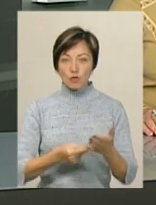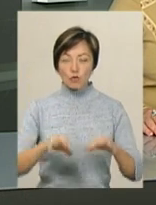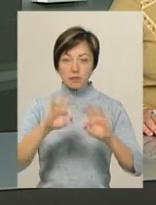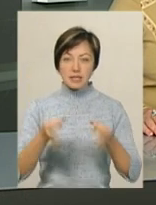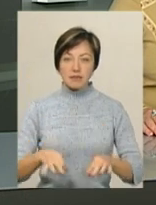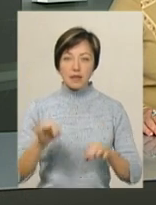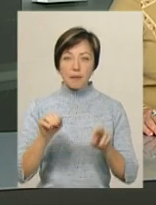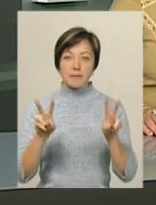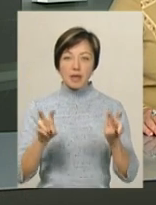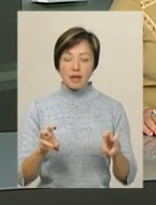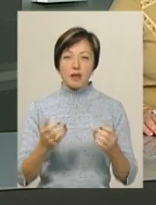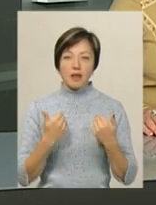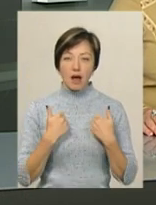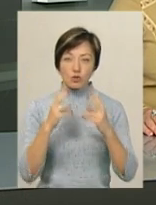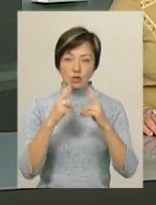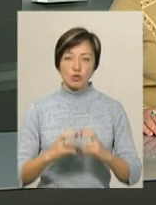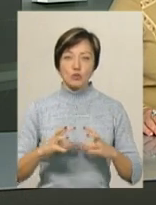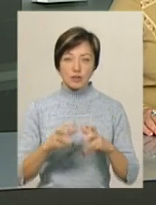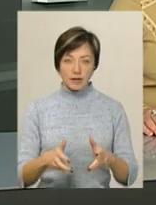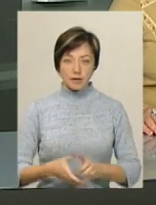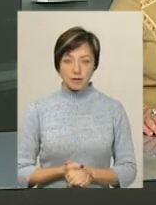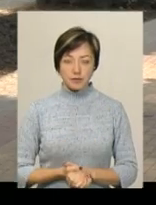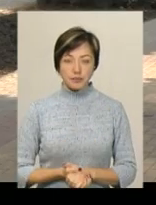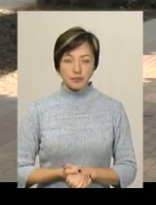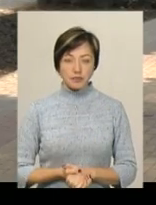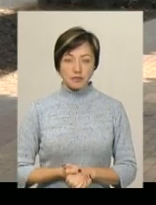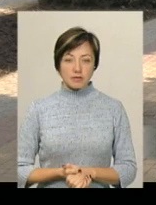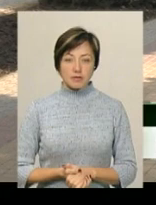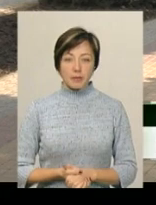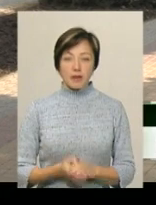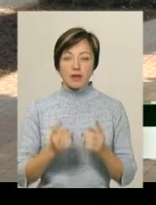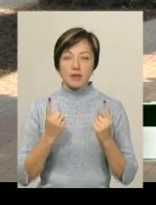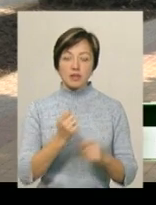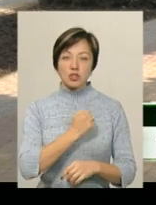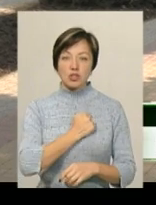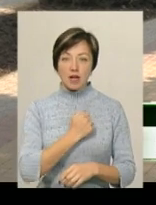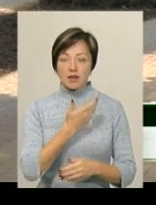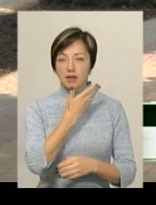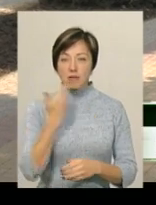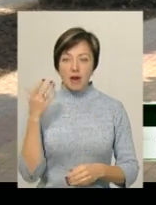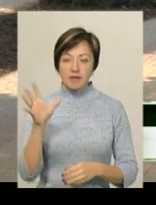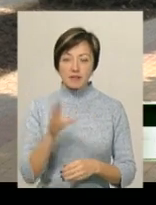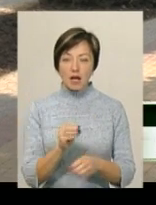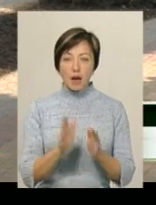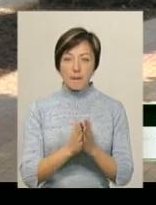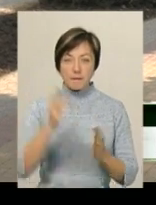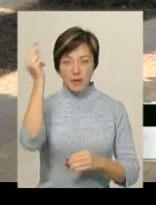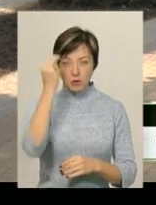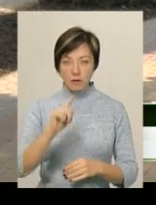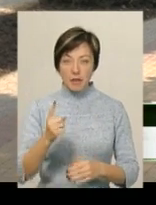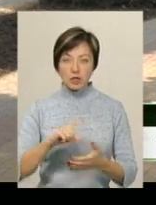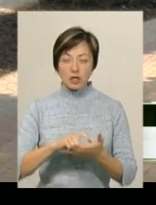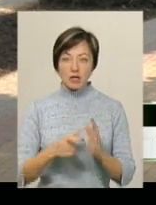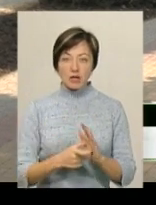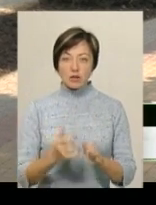мистецтва і предмету «Я досліджую світ». На превеликий жаль, немає усіх підручників для перших класів. Один раз